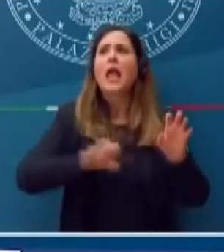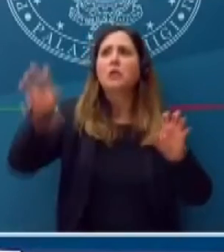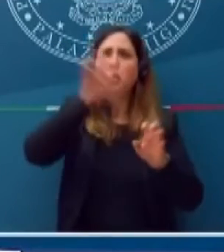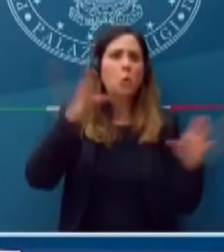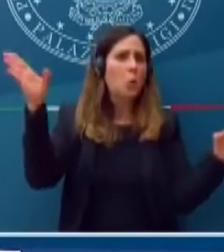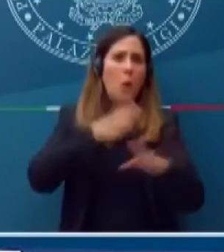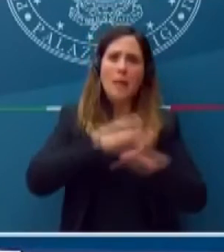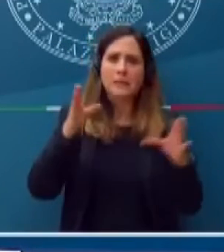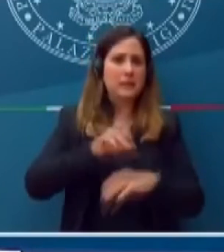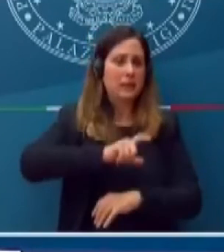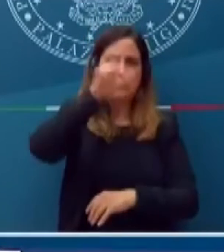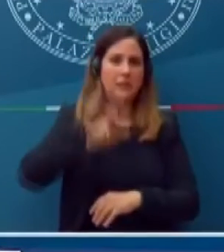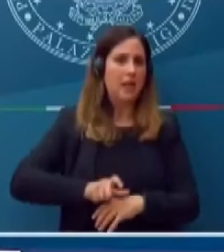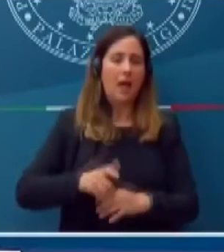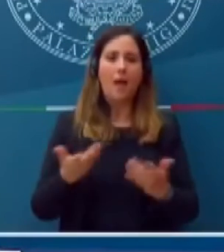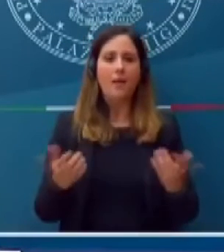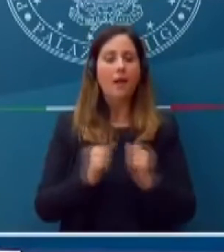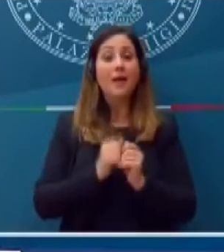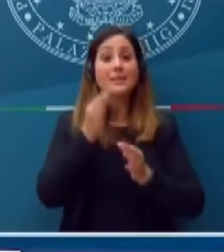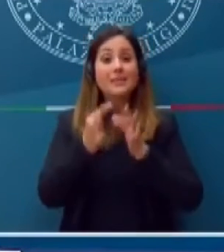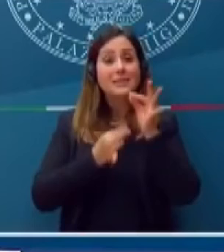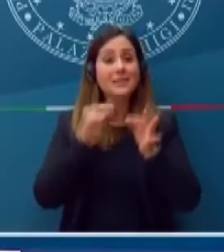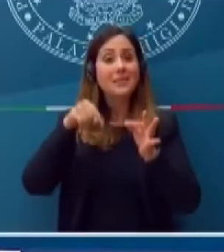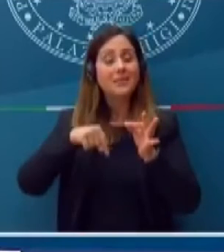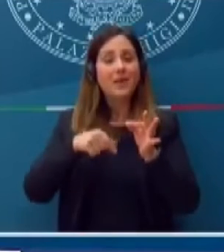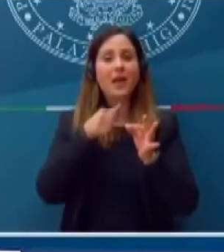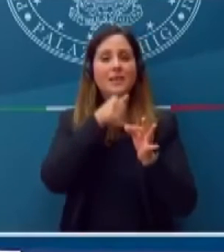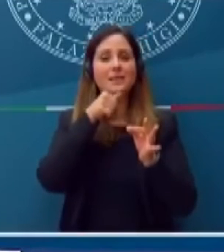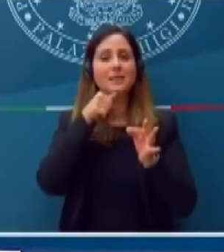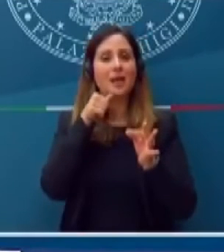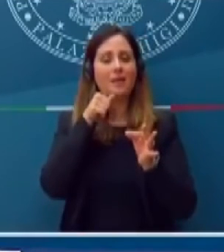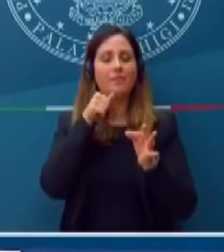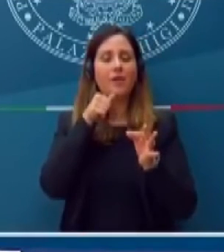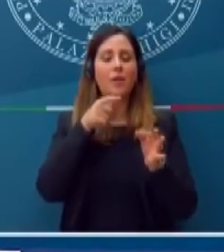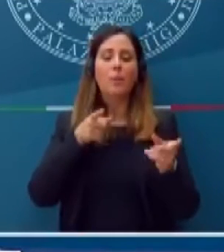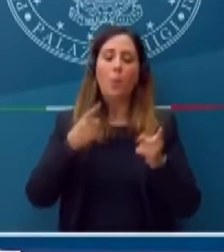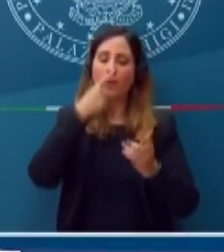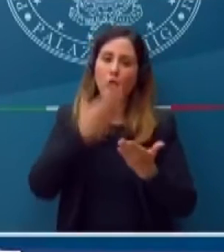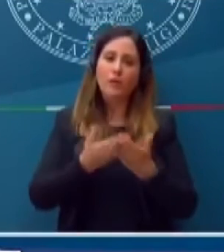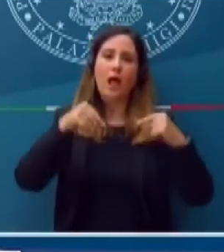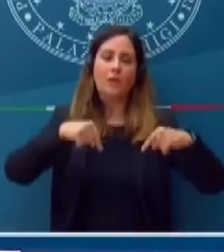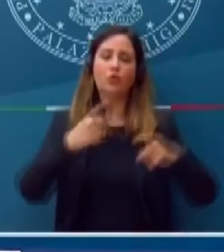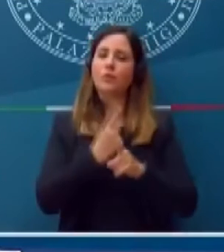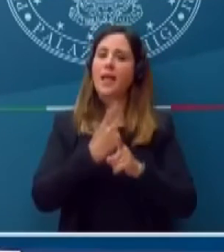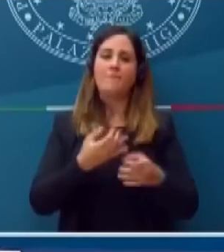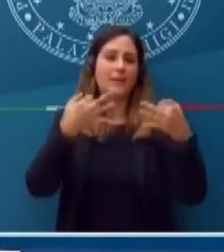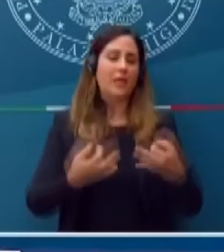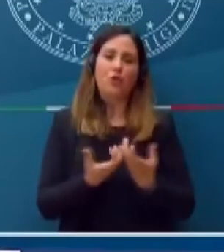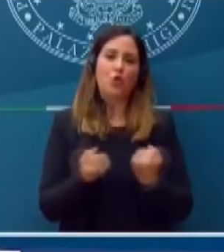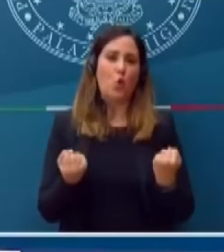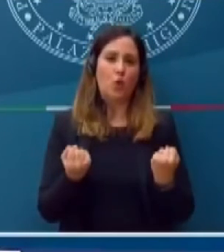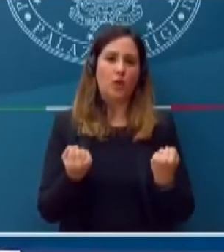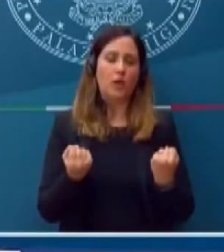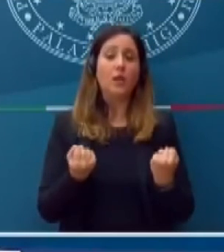in questo senso qui occorre è venuto il momento di prendere delle decisioni. Perché? Ma perché questo è al